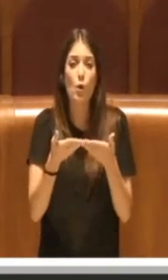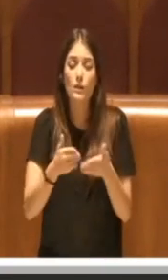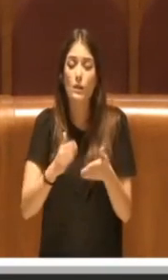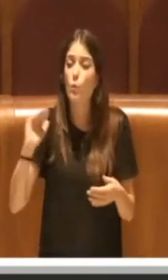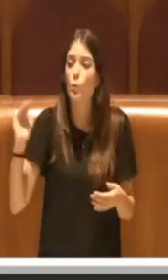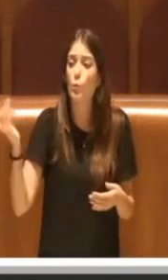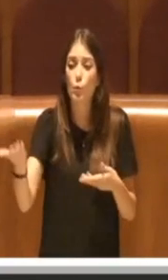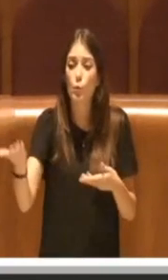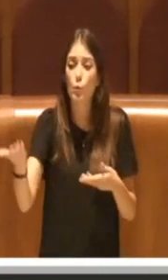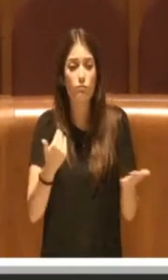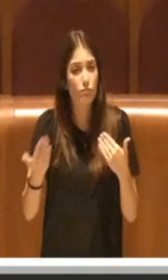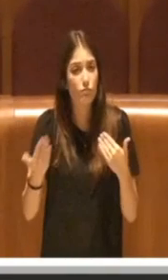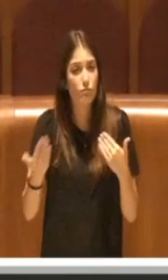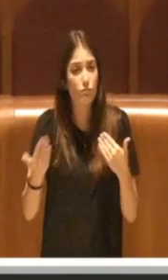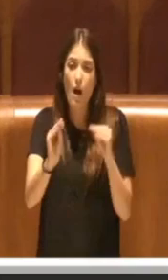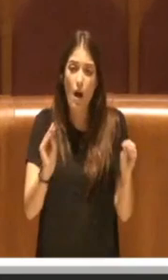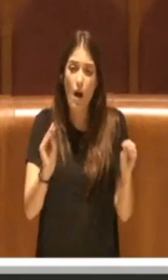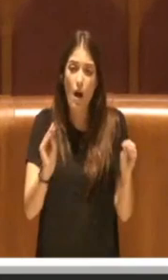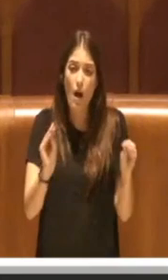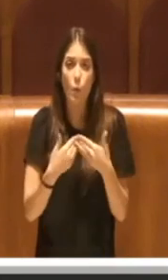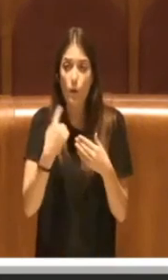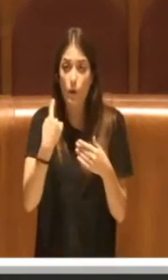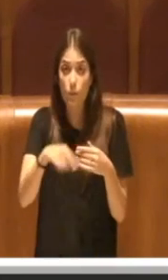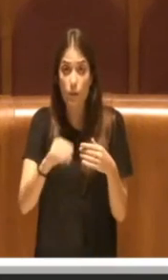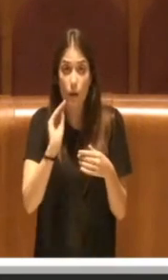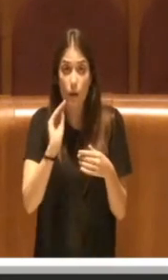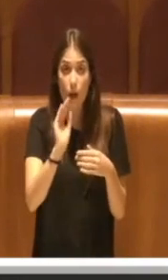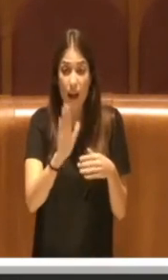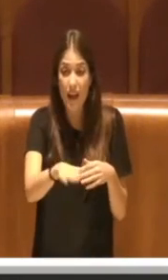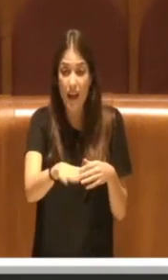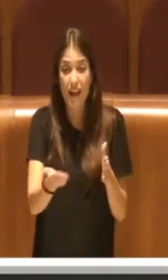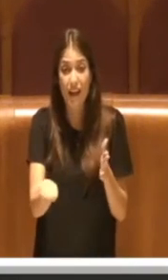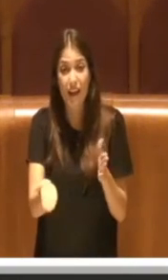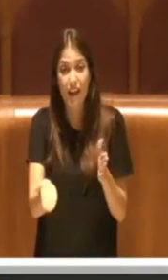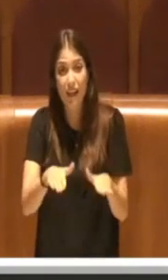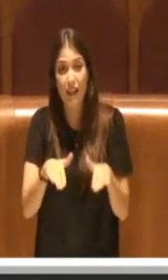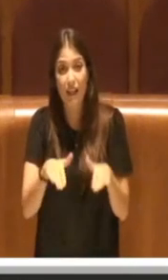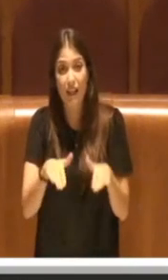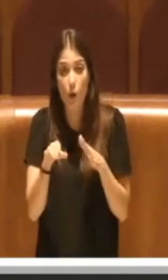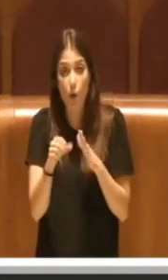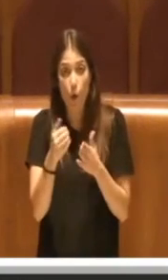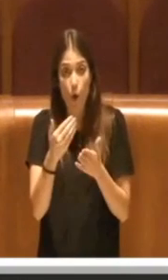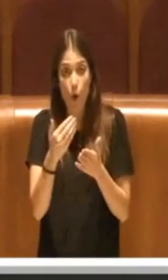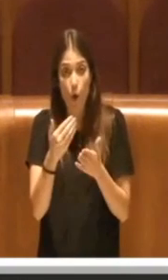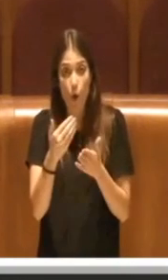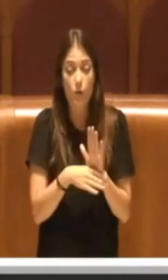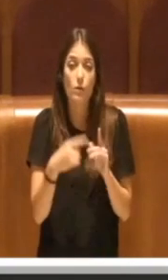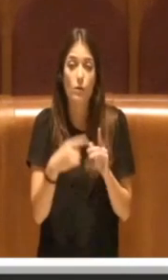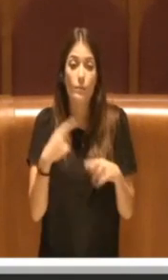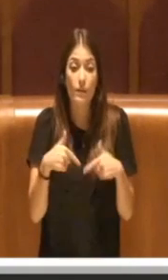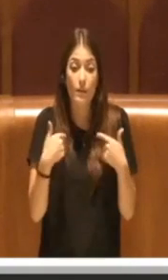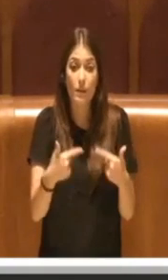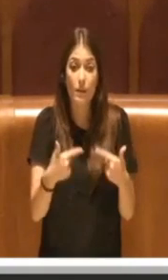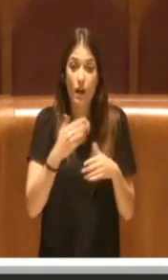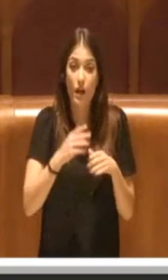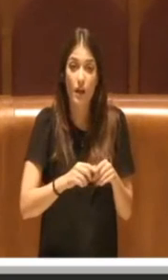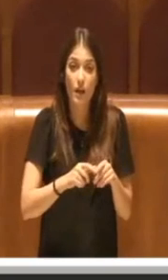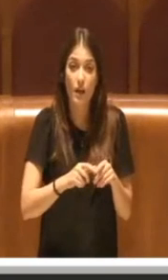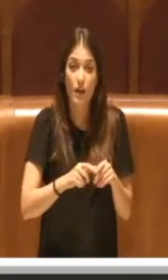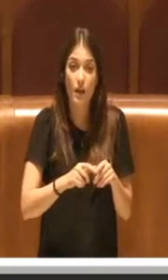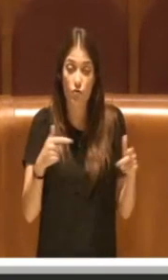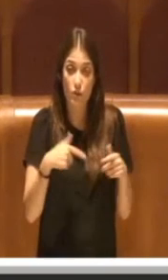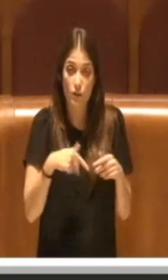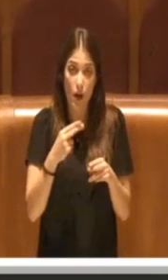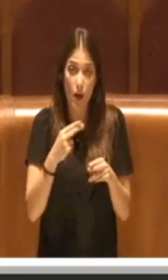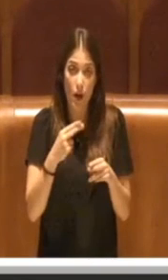tutti. E non è chiedendo il ritiro di un atto, che si dà il contributo alla crescita della città. Certo, poi